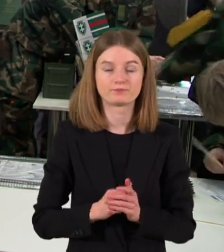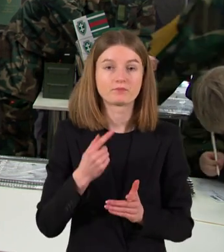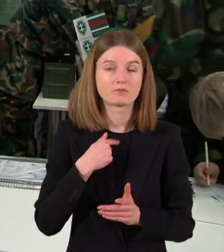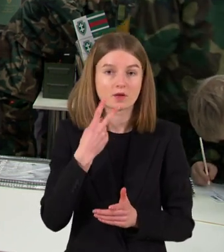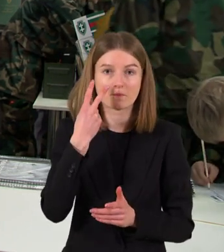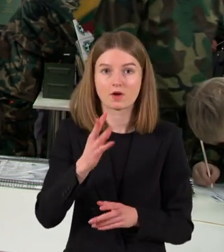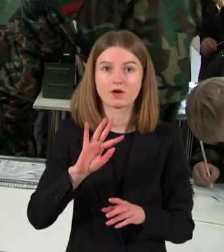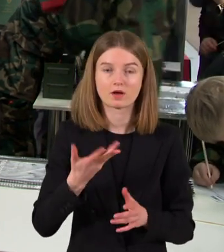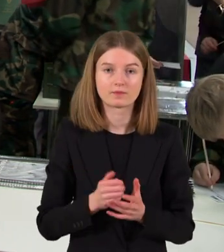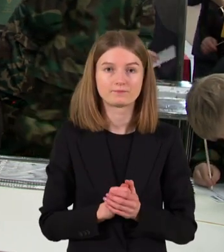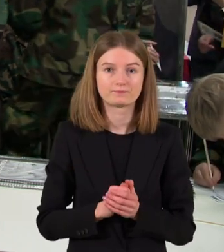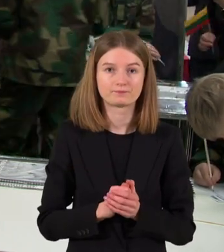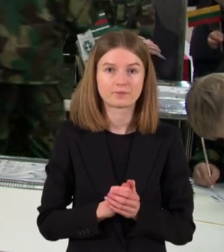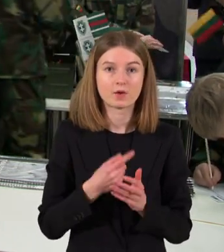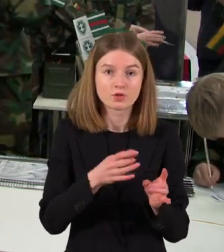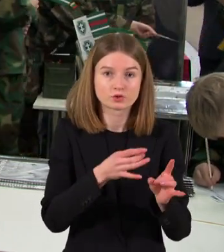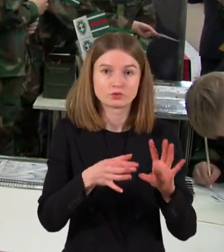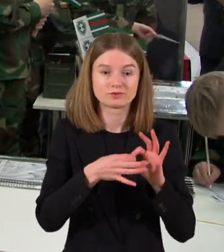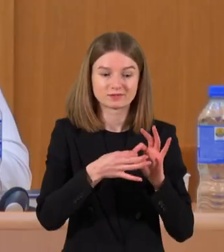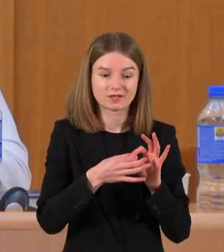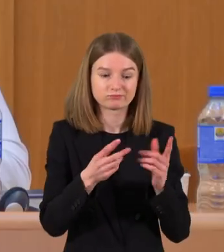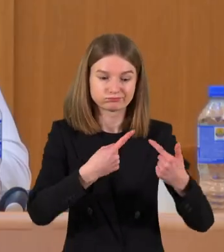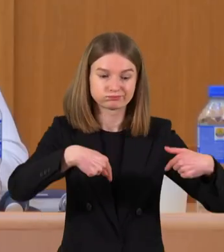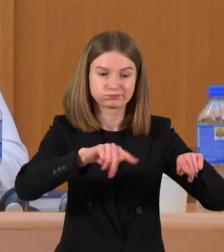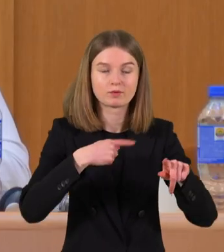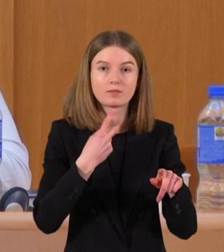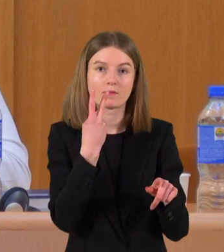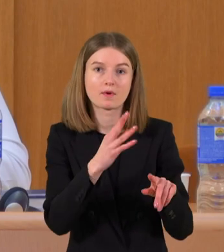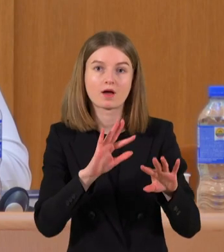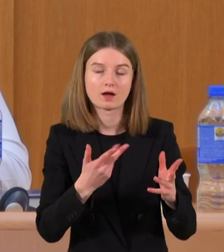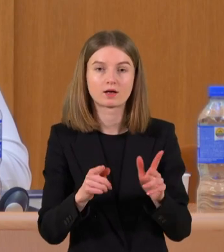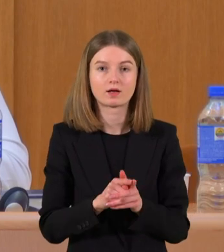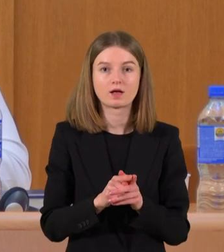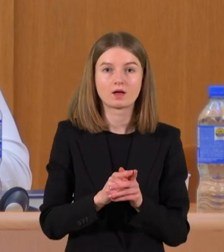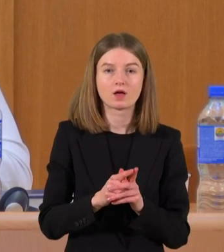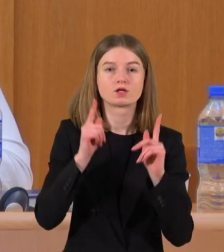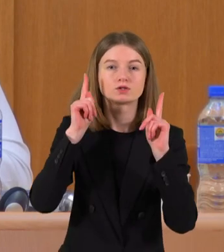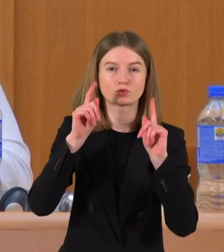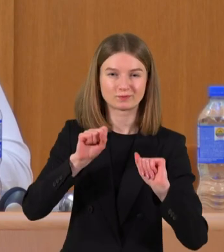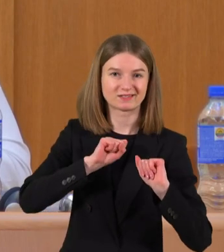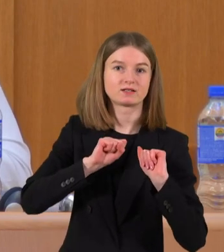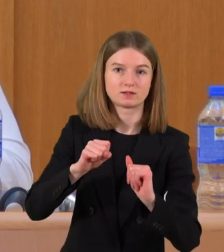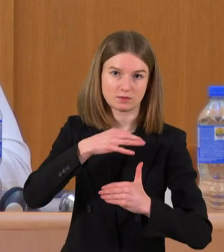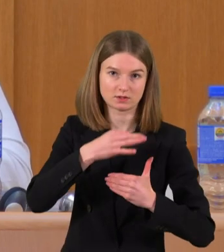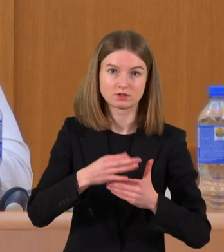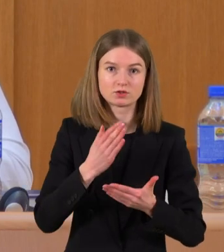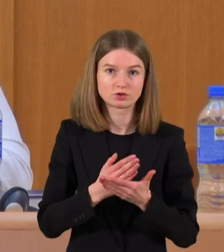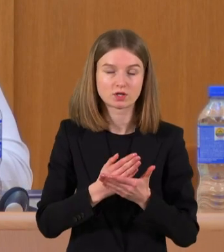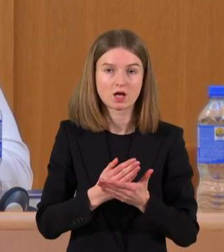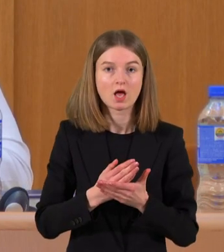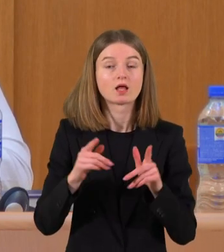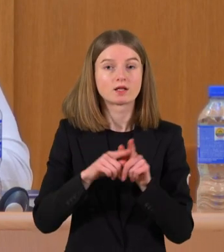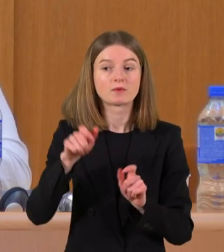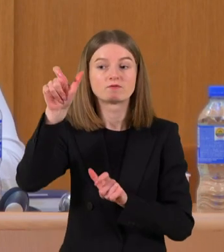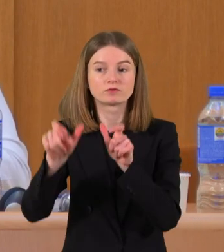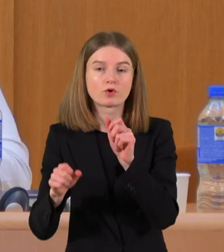organizaciją kaip labai svarbią platformą visuotinio saugumo ir gynybos kontekste, kur galėtų visuomenė įsitraukti,